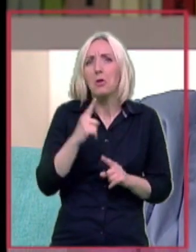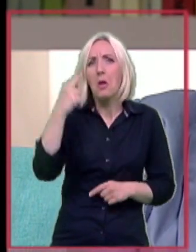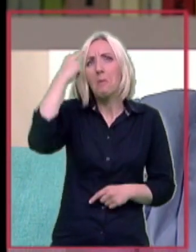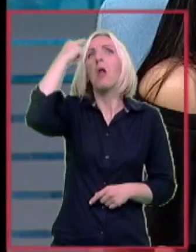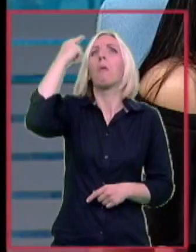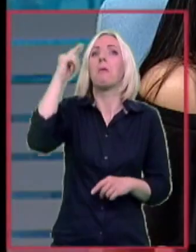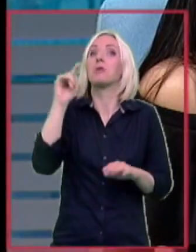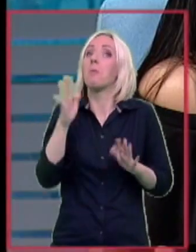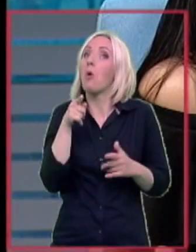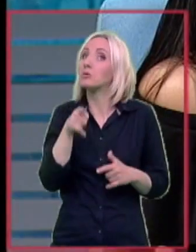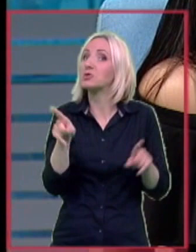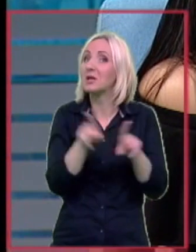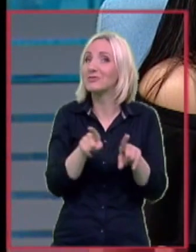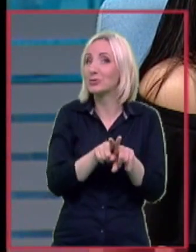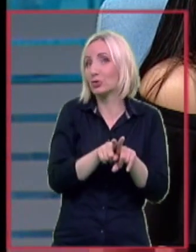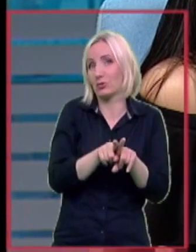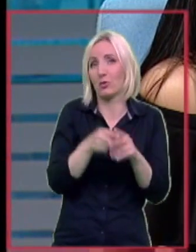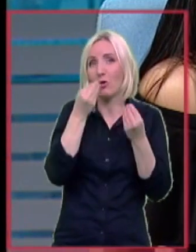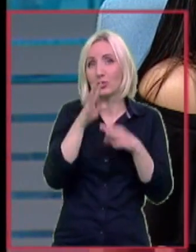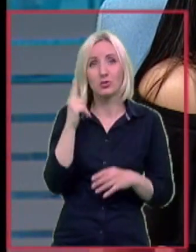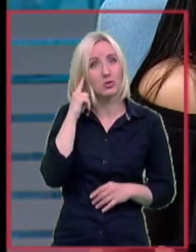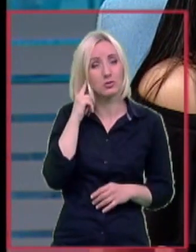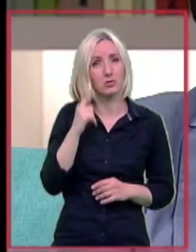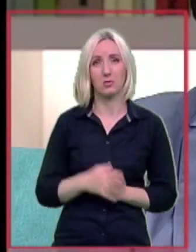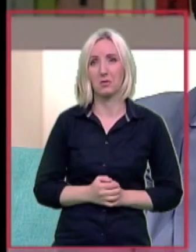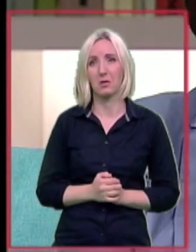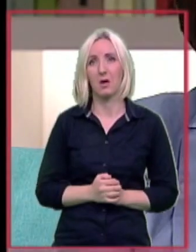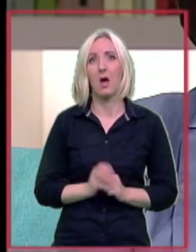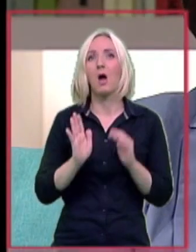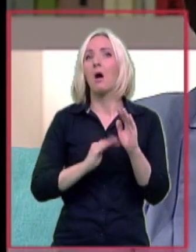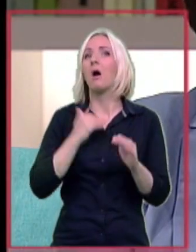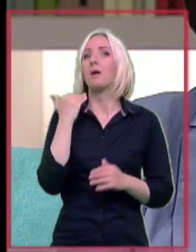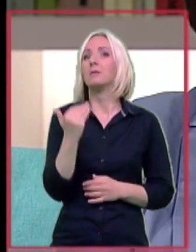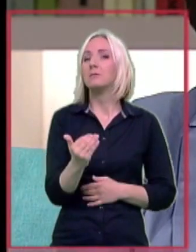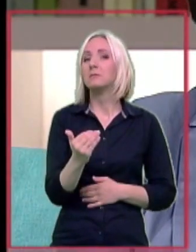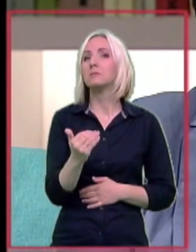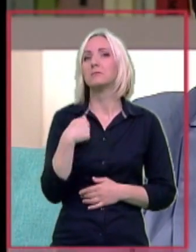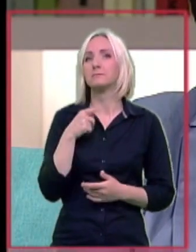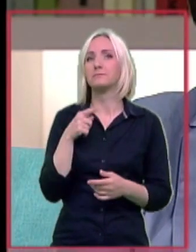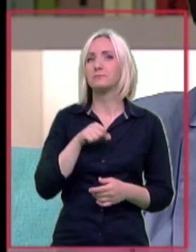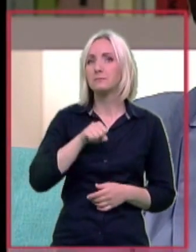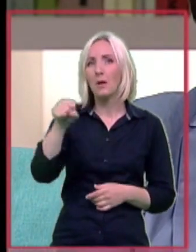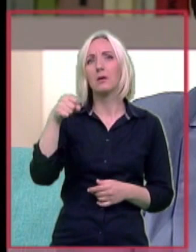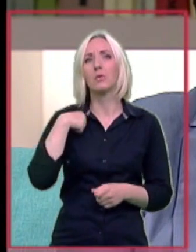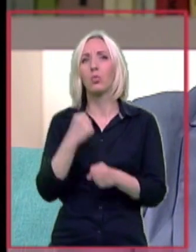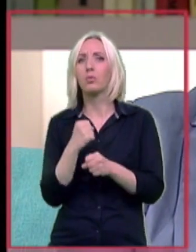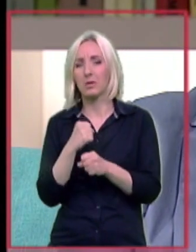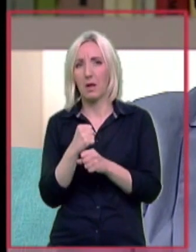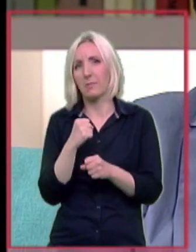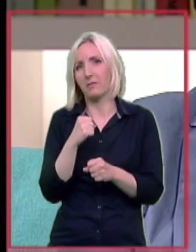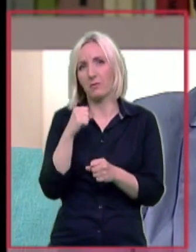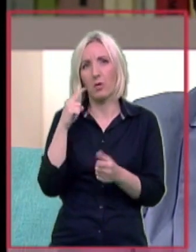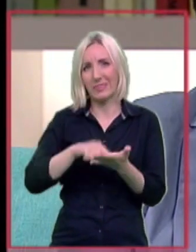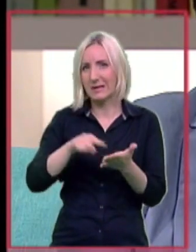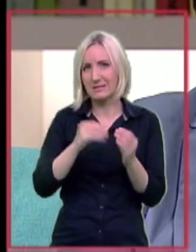pamet da može i ona da ima oštećen sluh. Onda smo otišli vama da uradimo beru i saznali da u